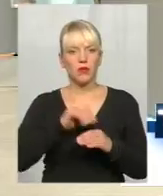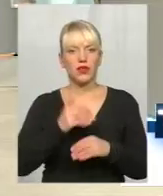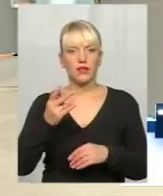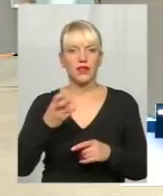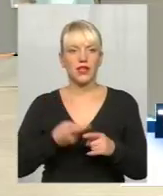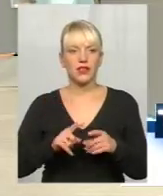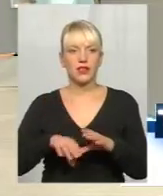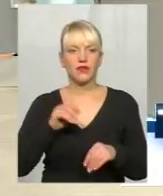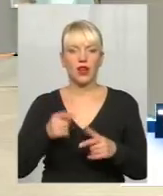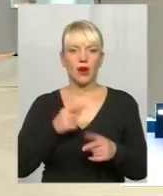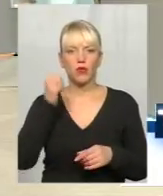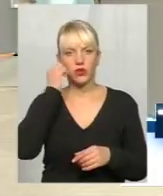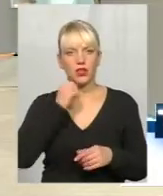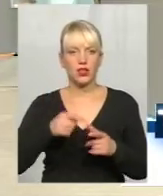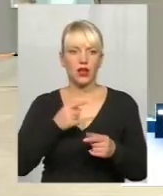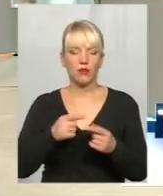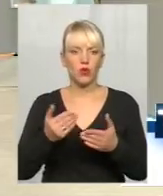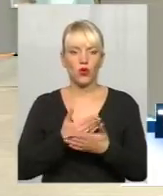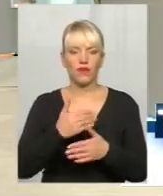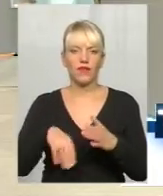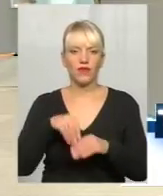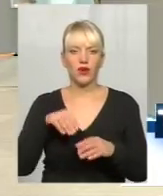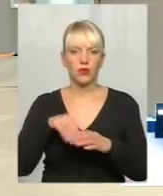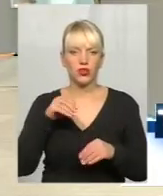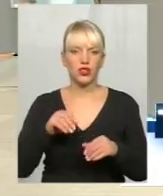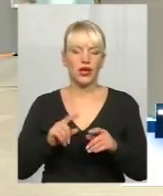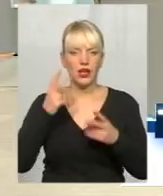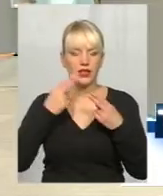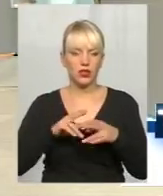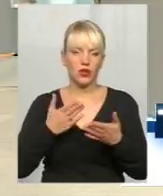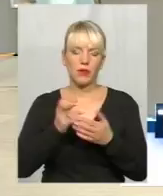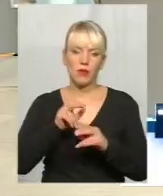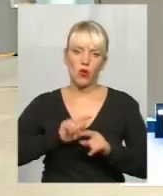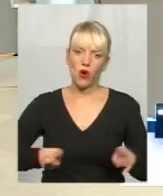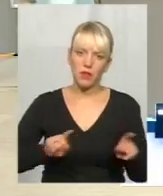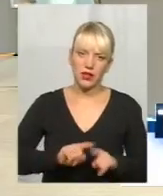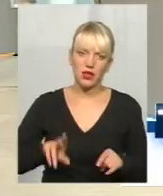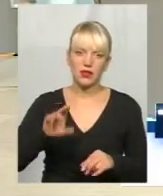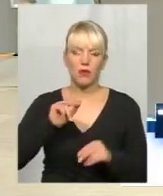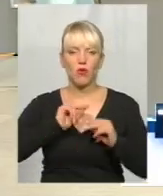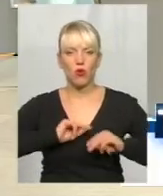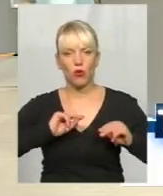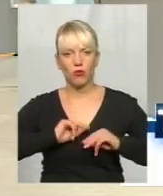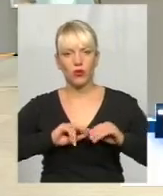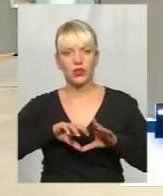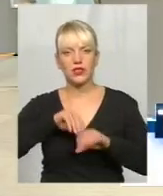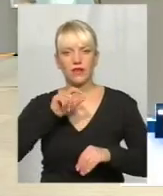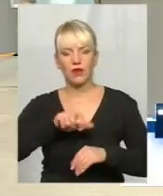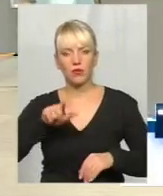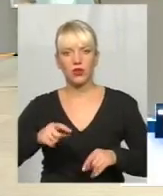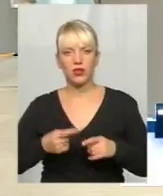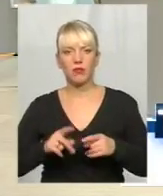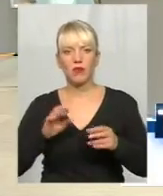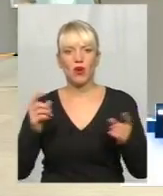або старі, або нові виборчі технології, там, по гітації, по роботи з виборцями, по, ну,